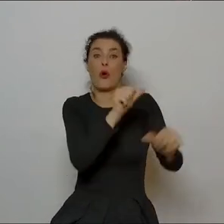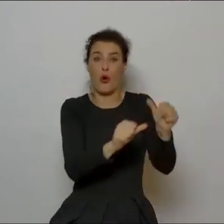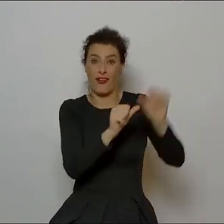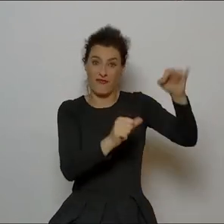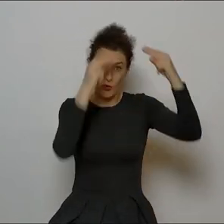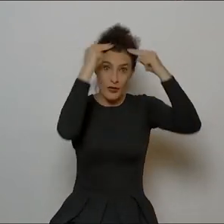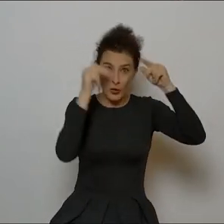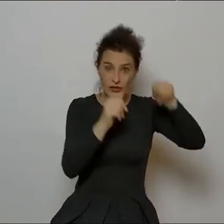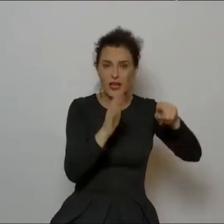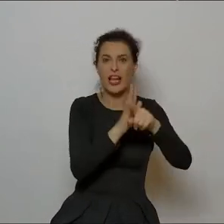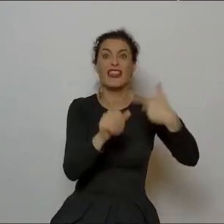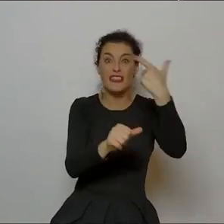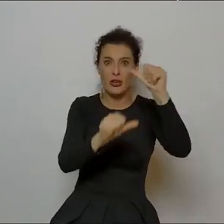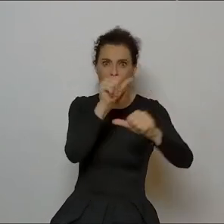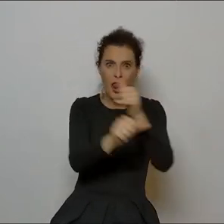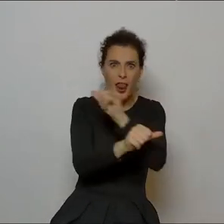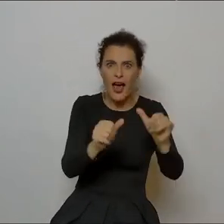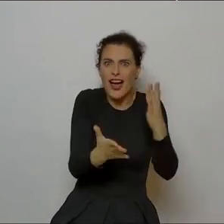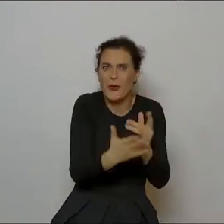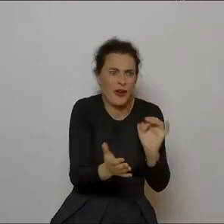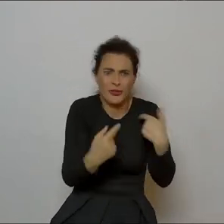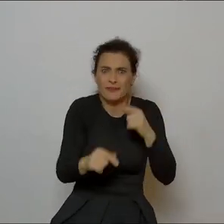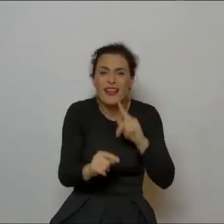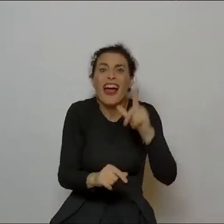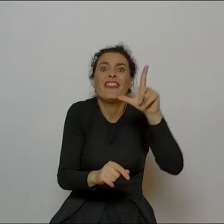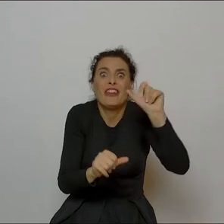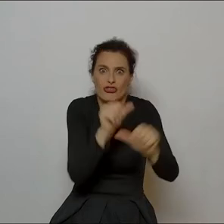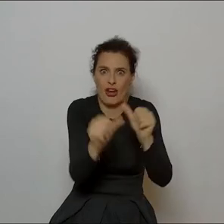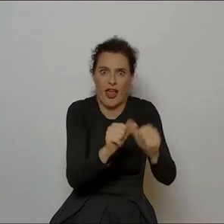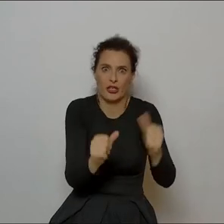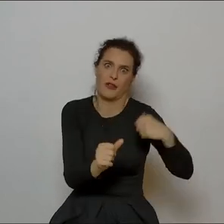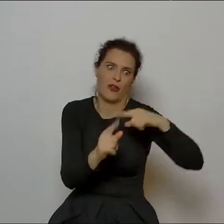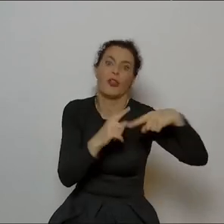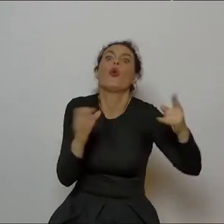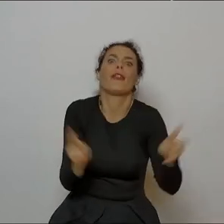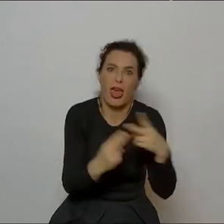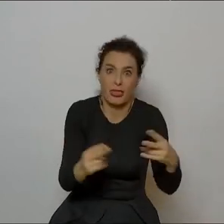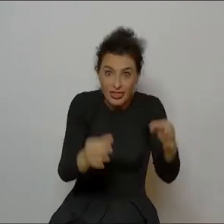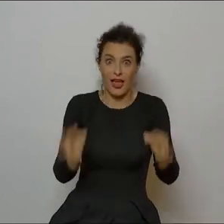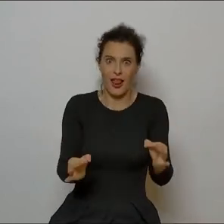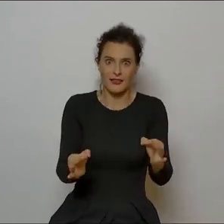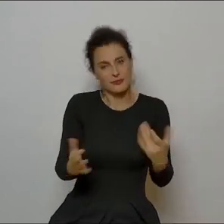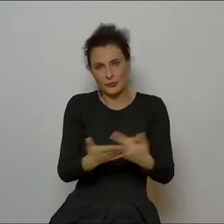dwusetna rocznica raz na 200 lat, więc kiedy jak nie teraz. No i udało się, także wczoraj